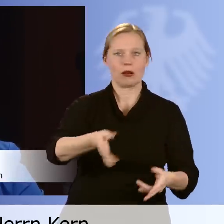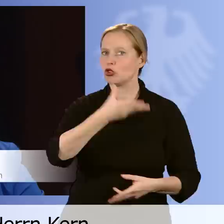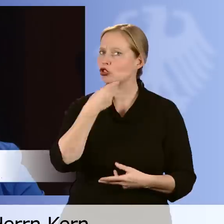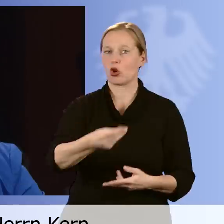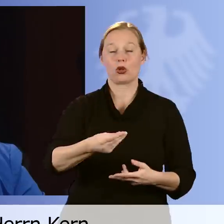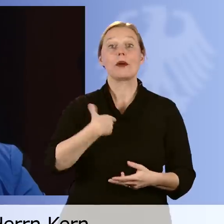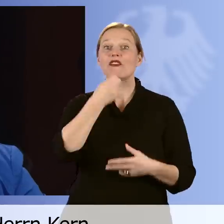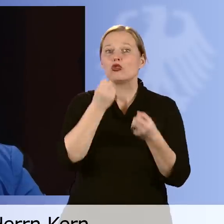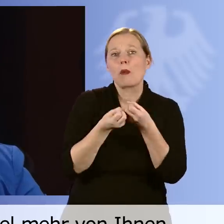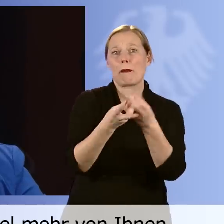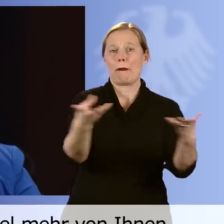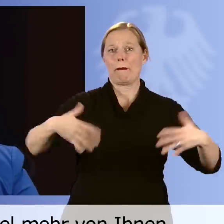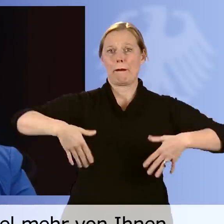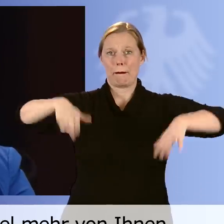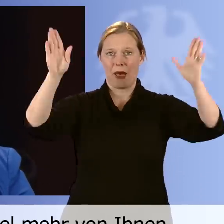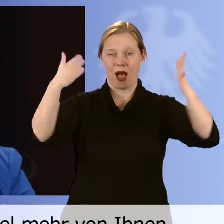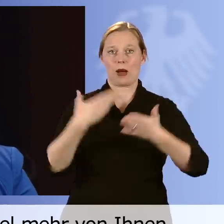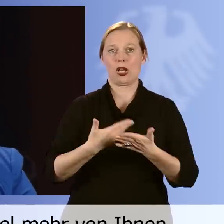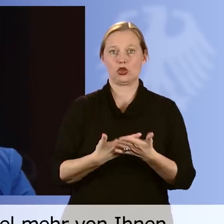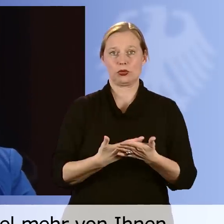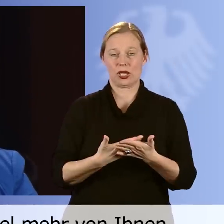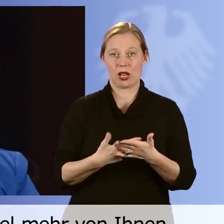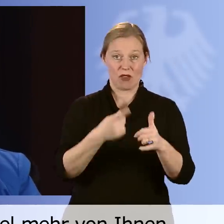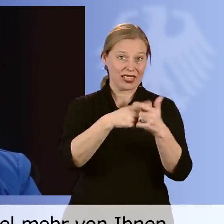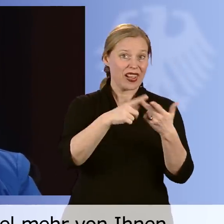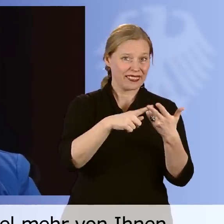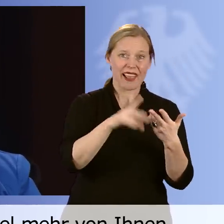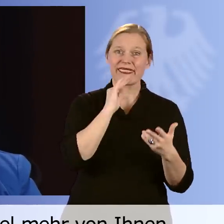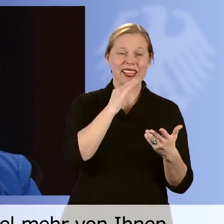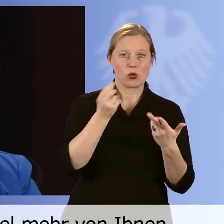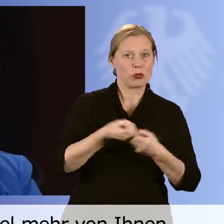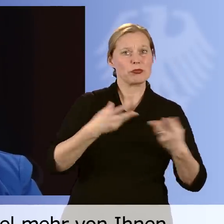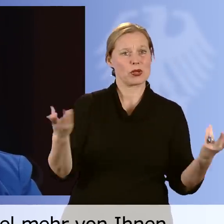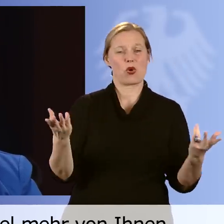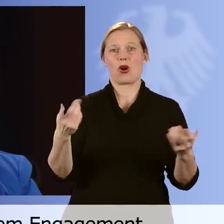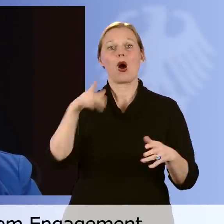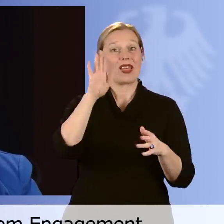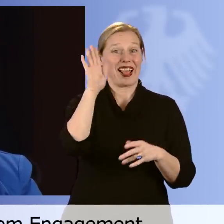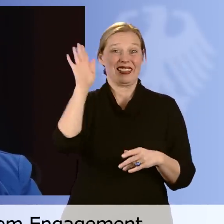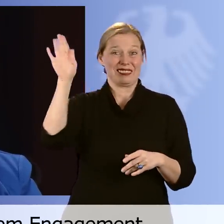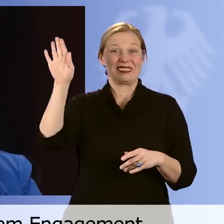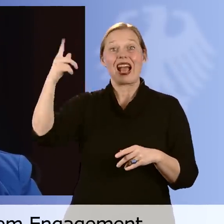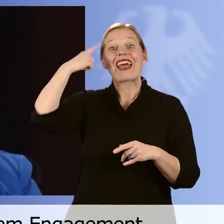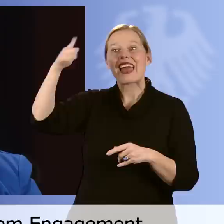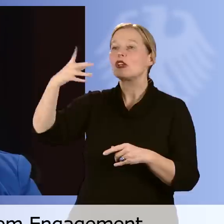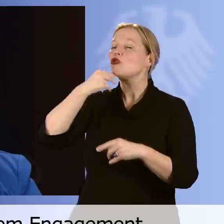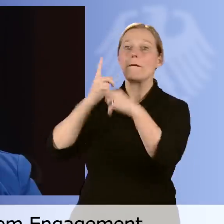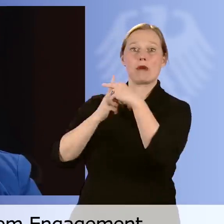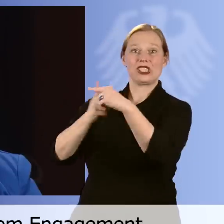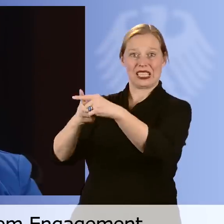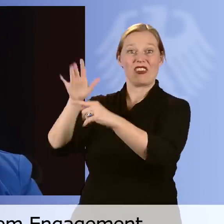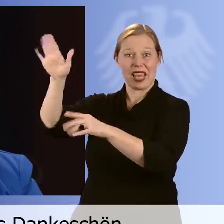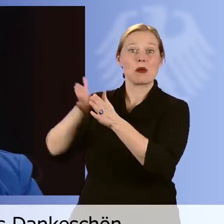Ich wünsche, es gäbe viel, viel mehr von Ihnen dreien, von Ihrer Unternehmerkultur und auch Ihrer Denkweise, Ihrem Engagement und Ihrer